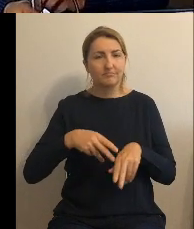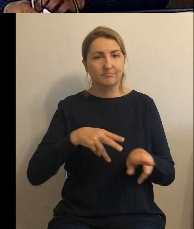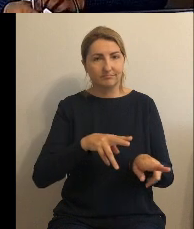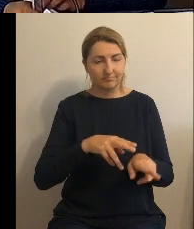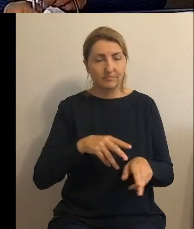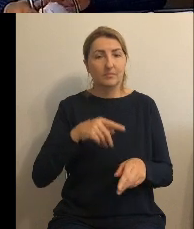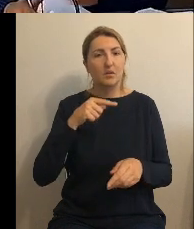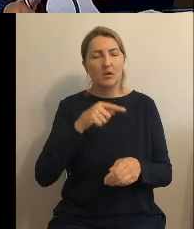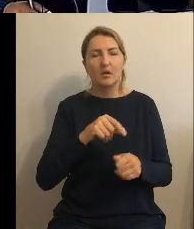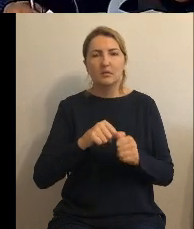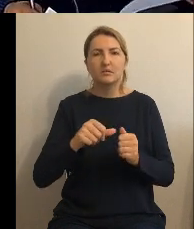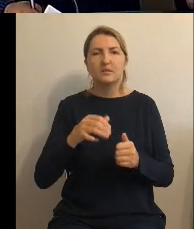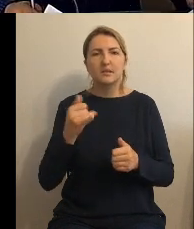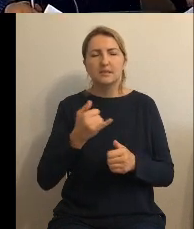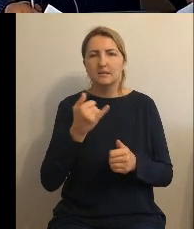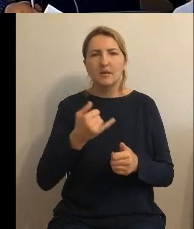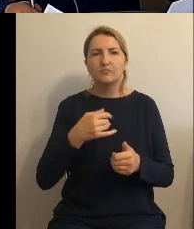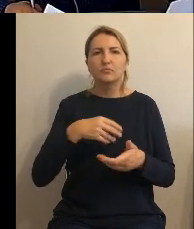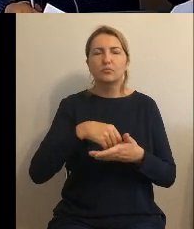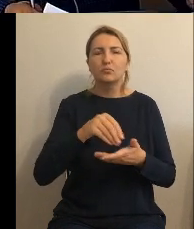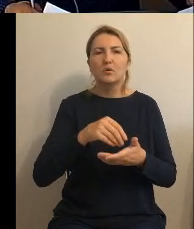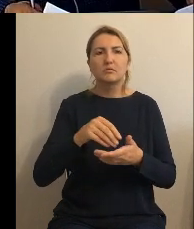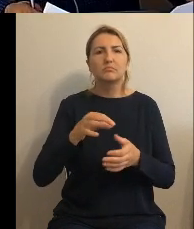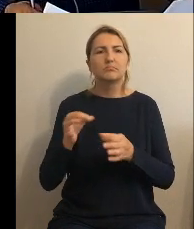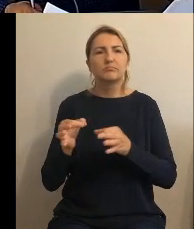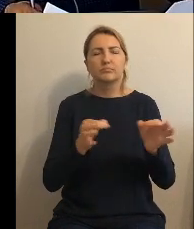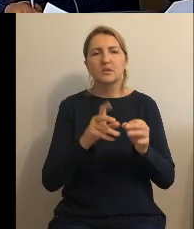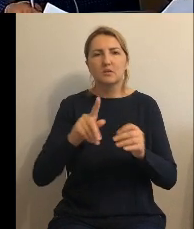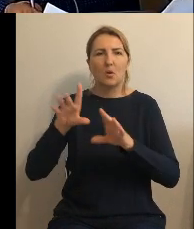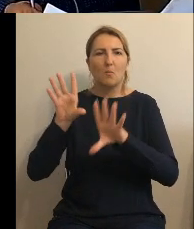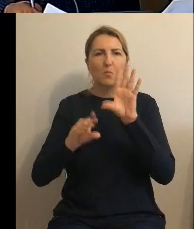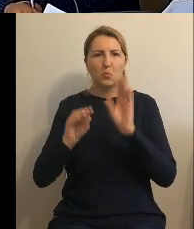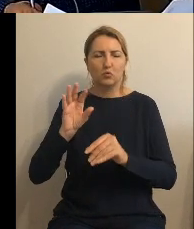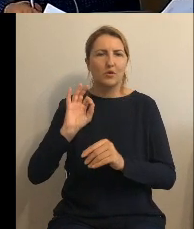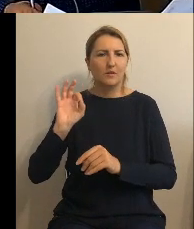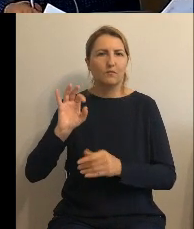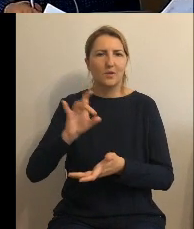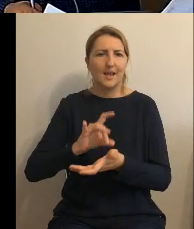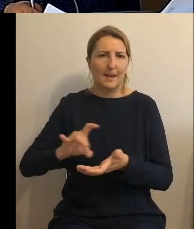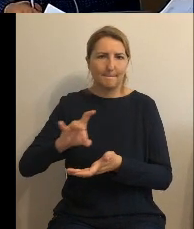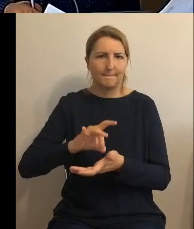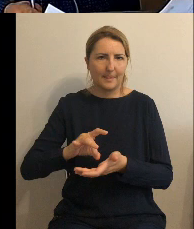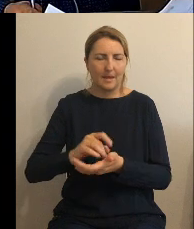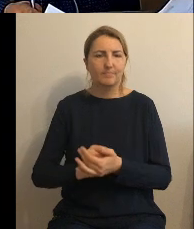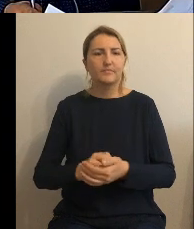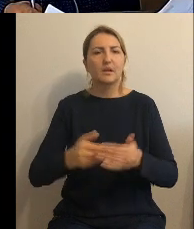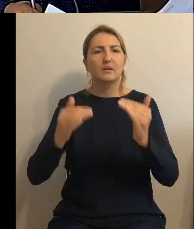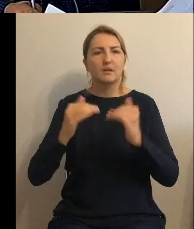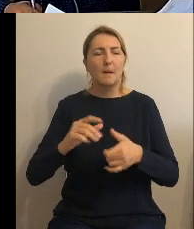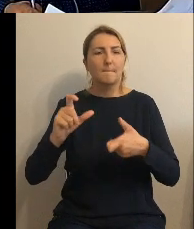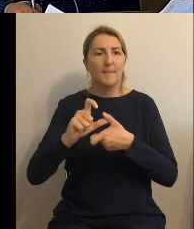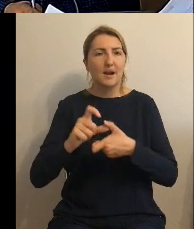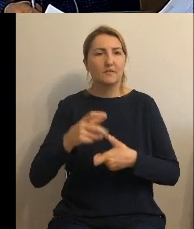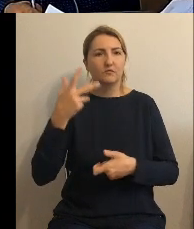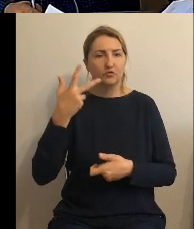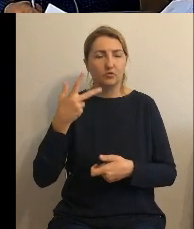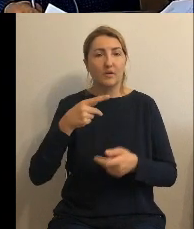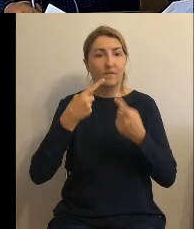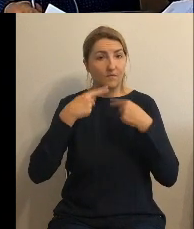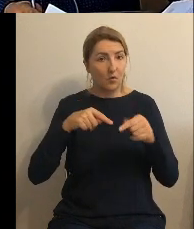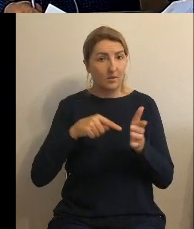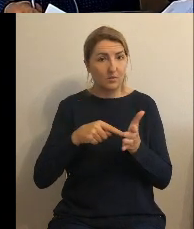ze środków budżetu gminy Gruta. Paragraf trzeci. Wykonanie uchwały poprzez zawarcie umowy podpisanie deklaracji